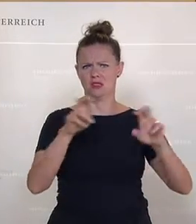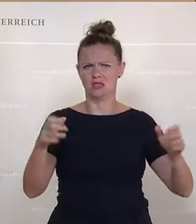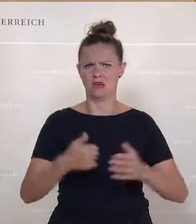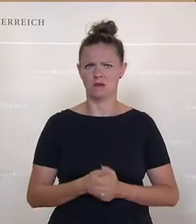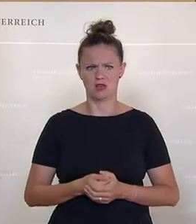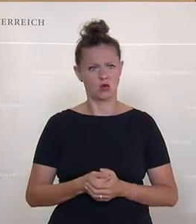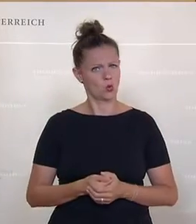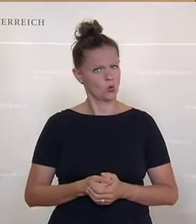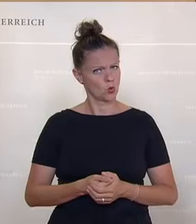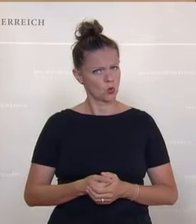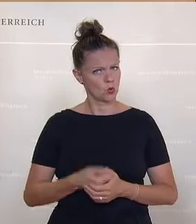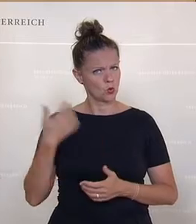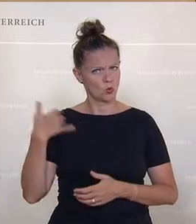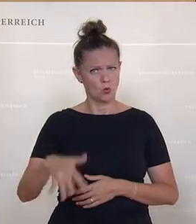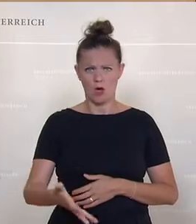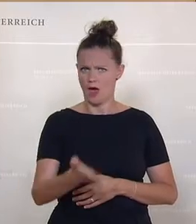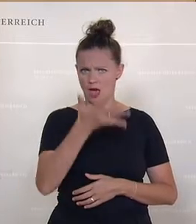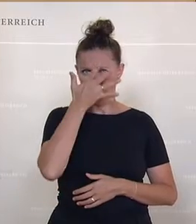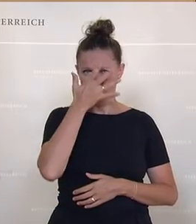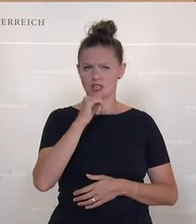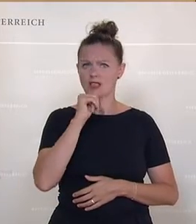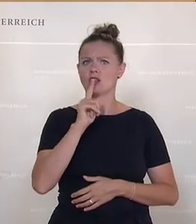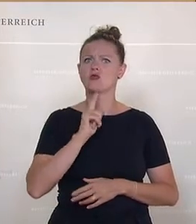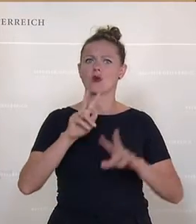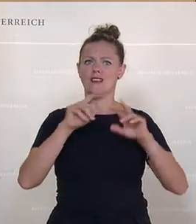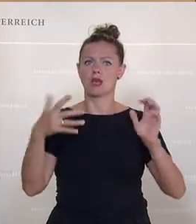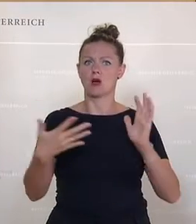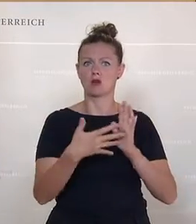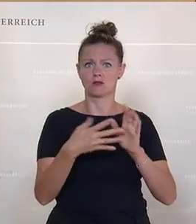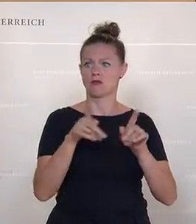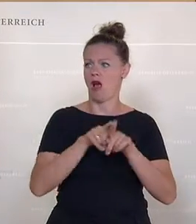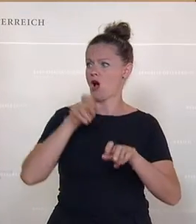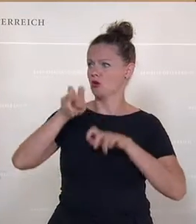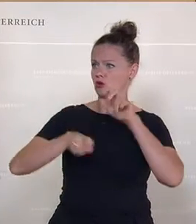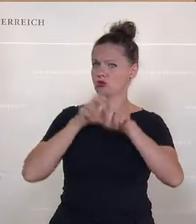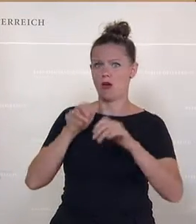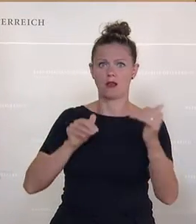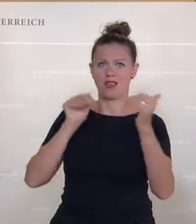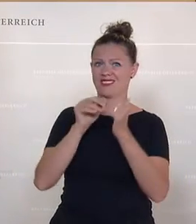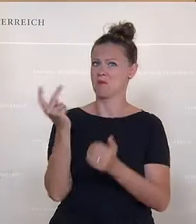Und das ist schon mehr als enttäuschend. Nicht nur in der Frage der Kontrolle, offenbar auch in der Frage der Steuergerechtigkeit.